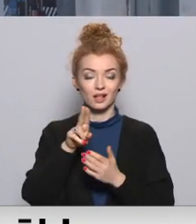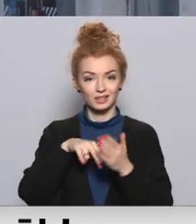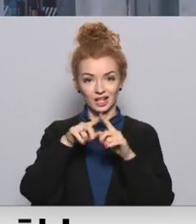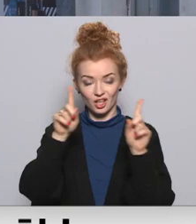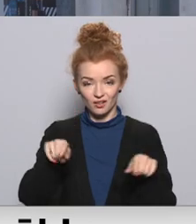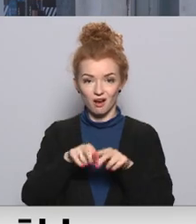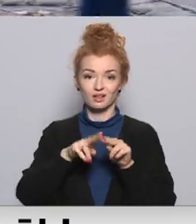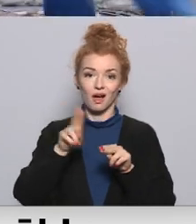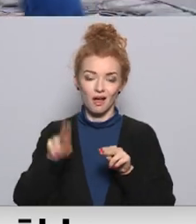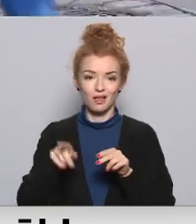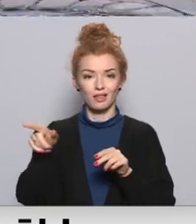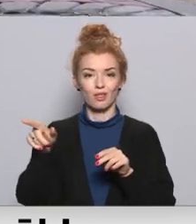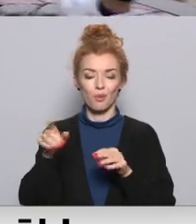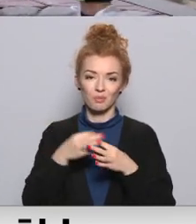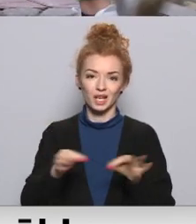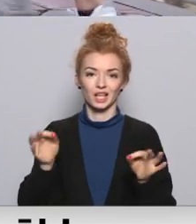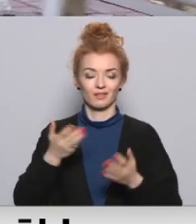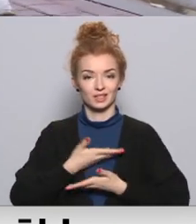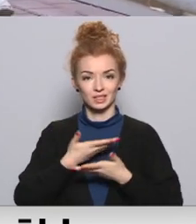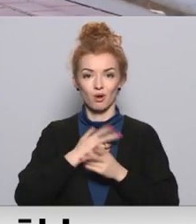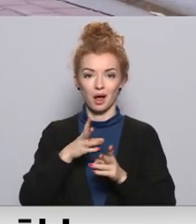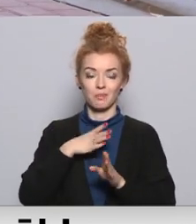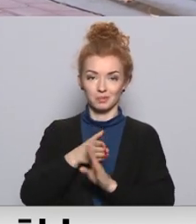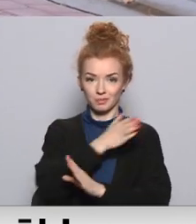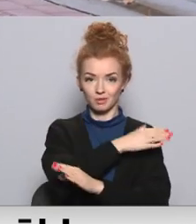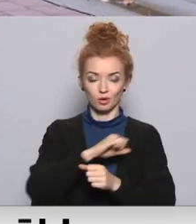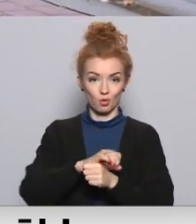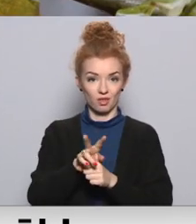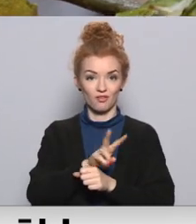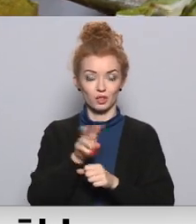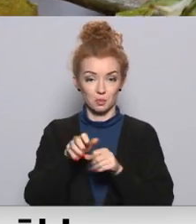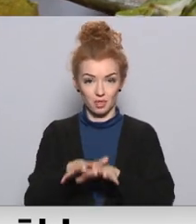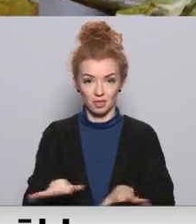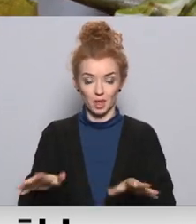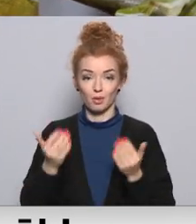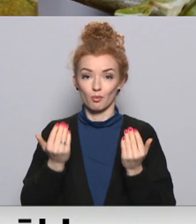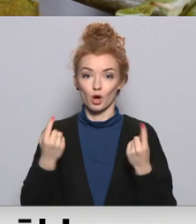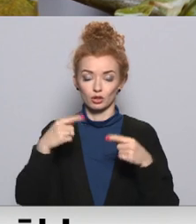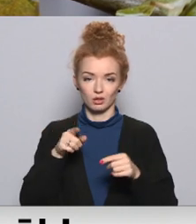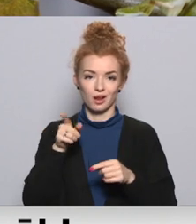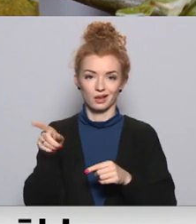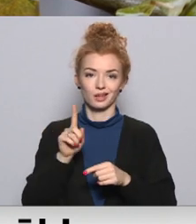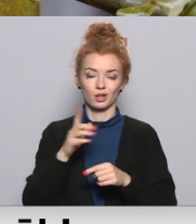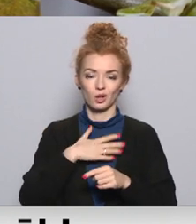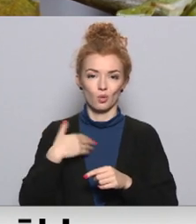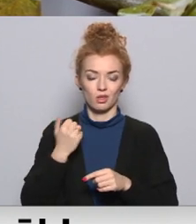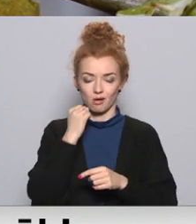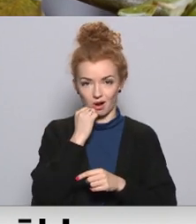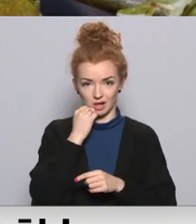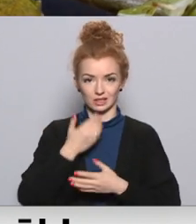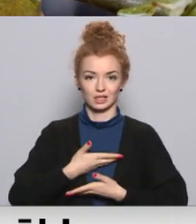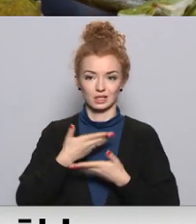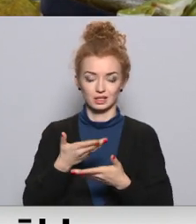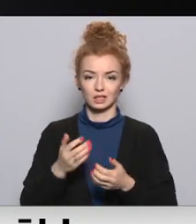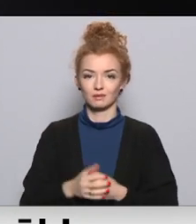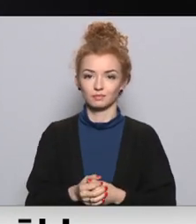ļauta pilnvērtīgāk pietoties dzīvē, kāda bija pirms pandēmijas. Šī brīži ikdienu viņa raksturo kā ārprātīgu garlaicību.